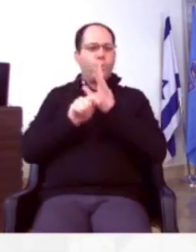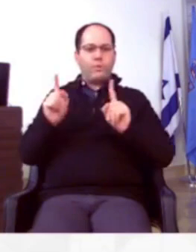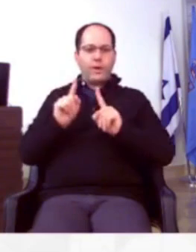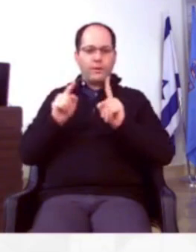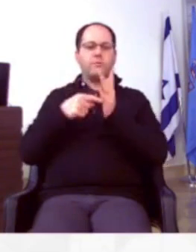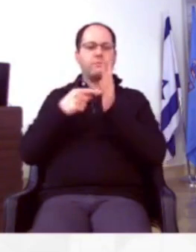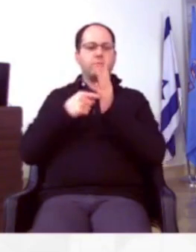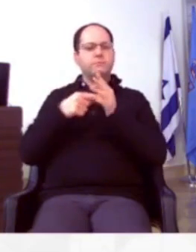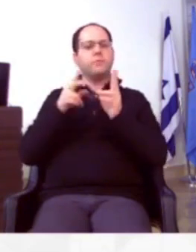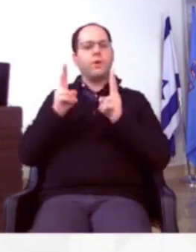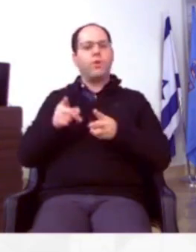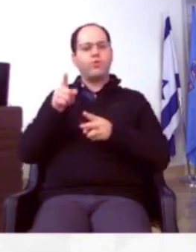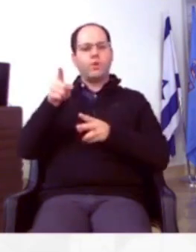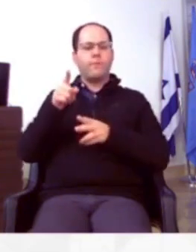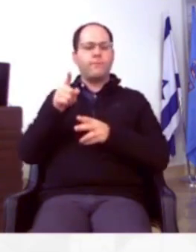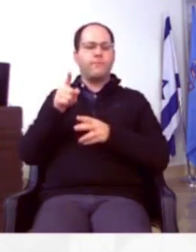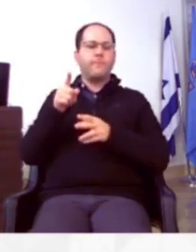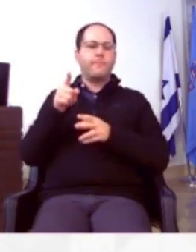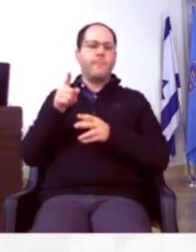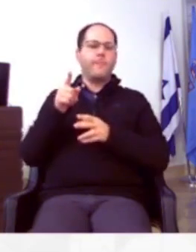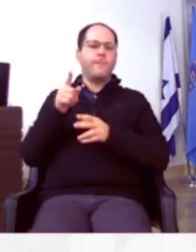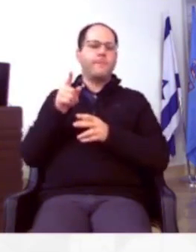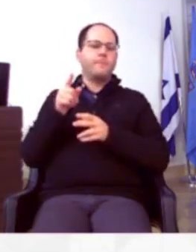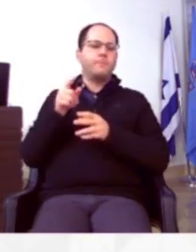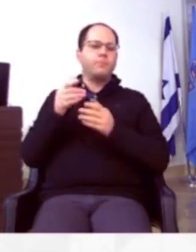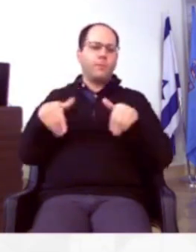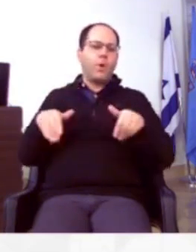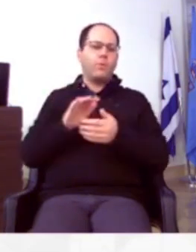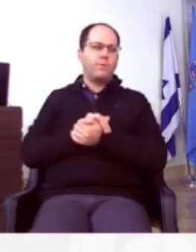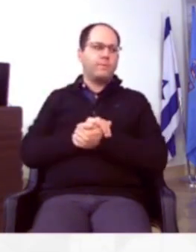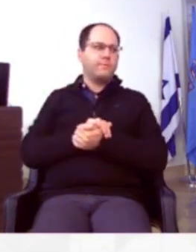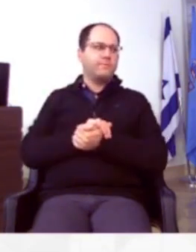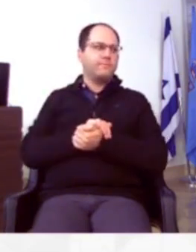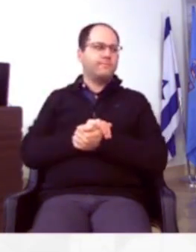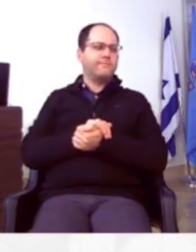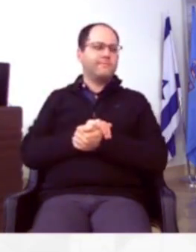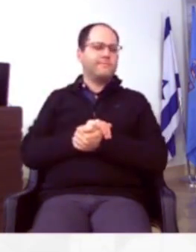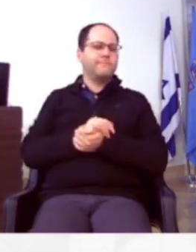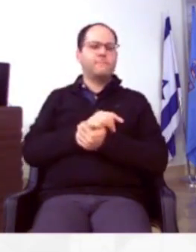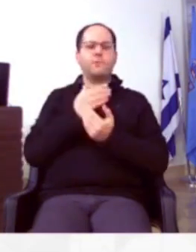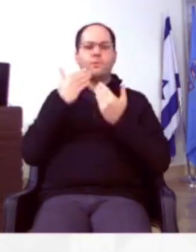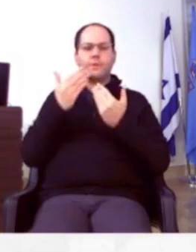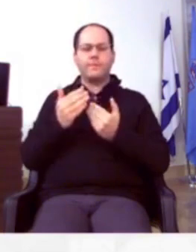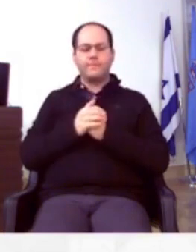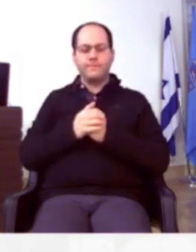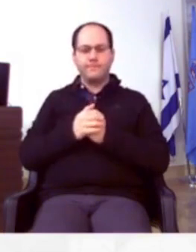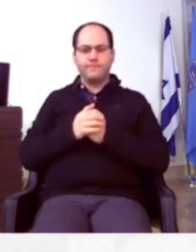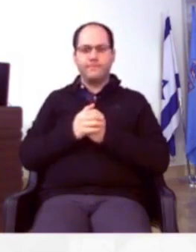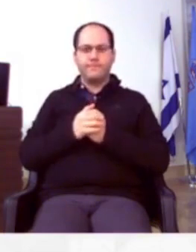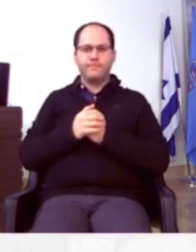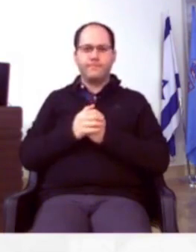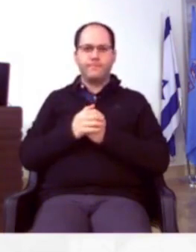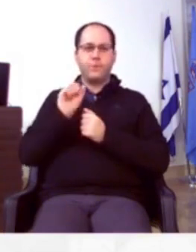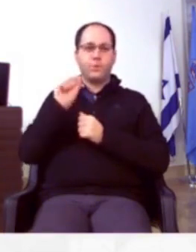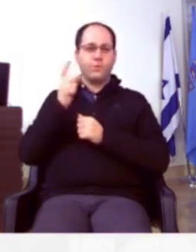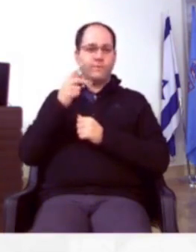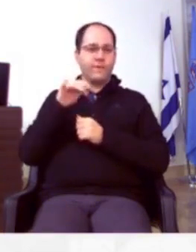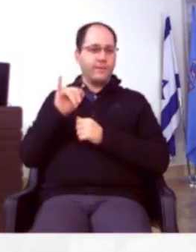זה לא תוקנן, ולכן היכולות שם בהחלט מוגבלות. תודה רבה. כן. בבקשה, עוד,